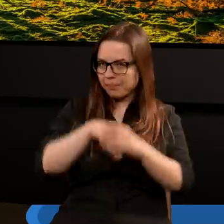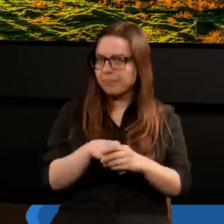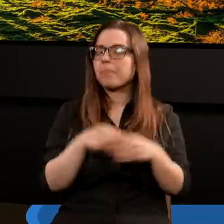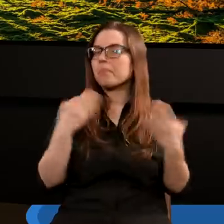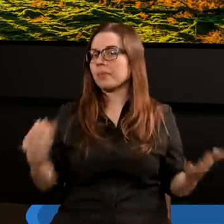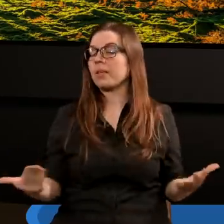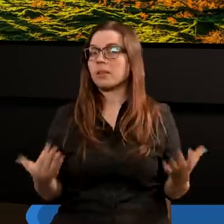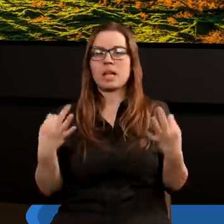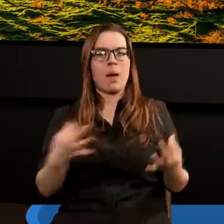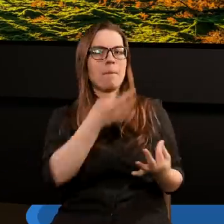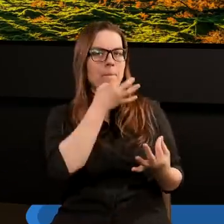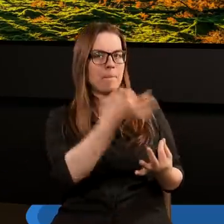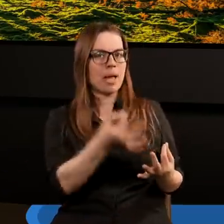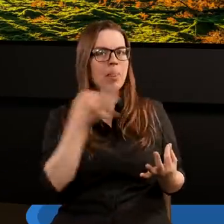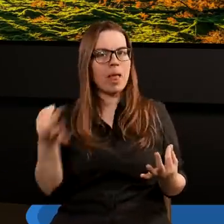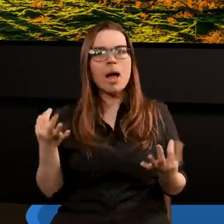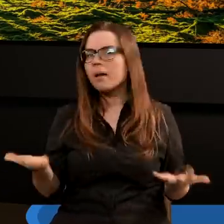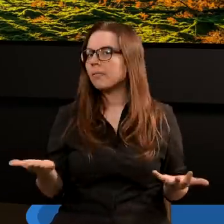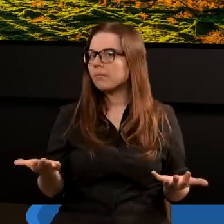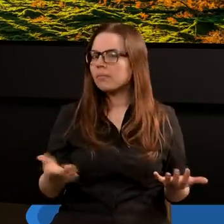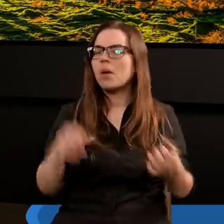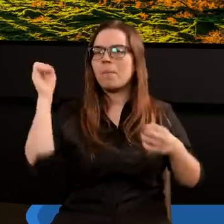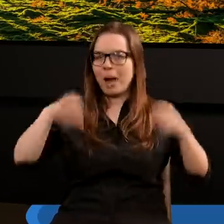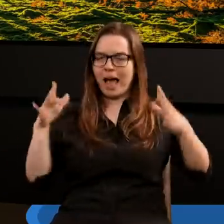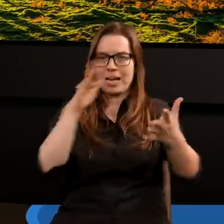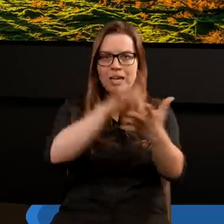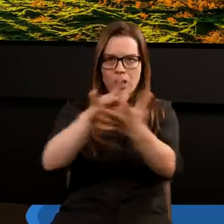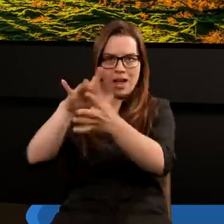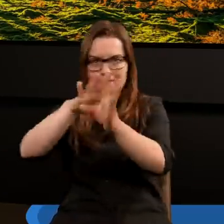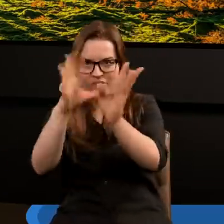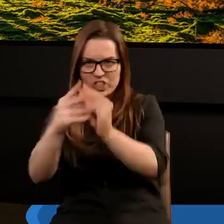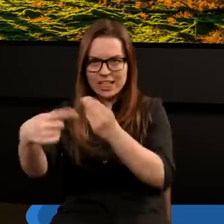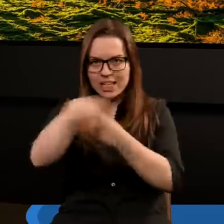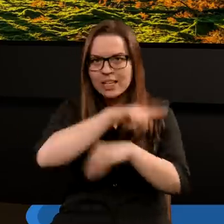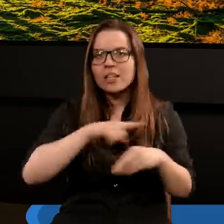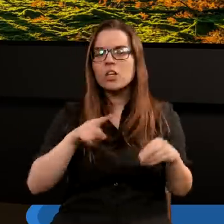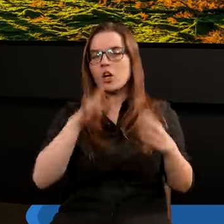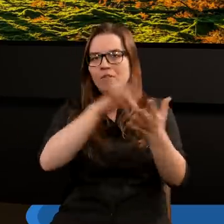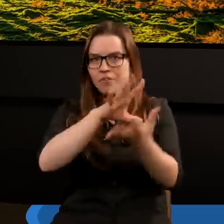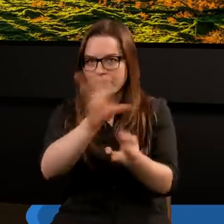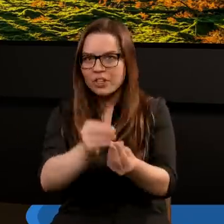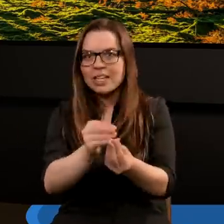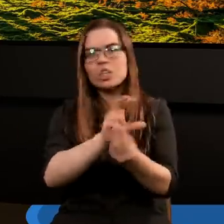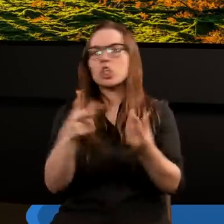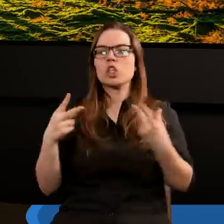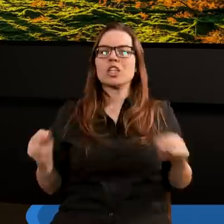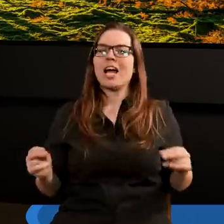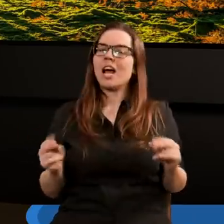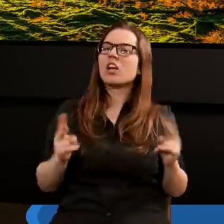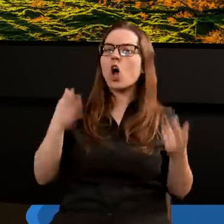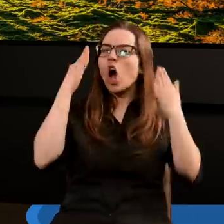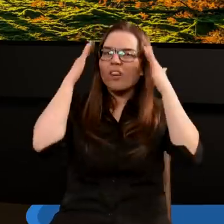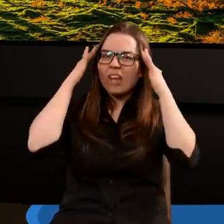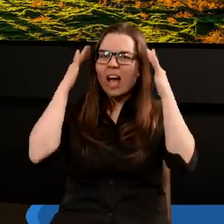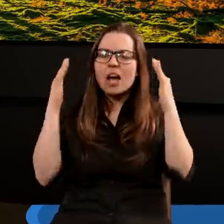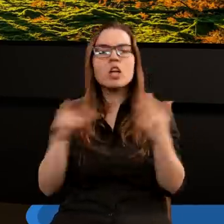teraz powstaje pytanie, czy plagi dotkną wszystkich? Skąd wiemy, czy dotkną wszystkich, czy nie dotkną wszystkich? I czy